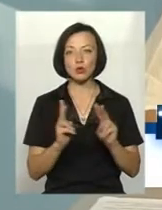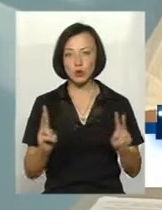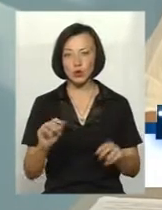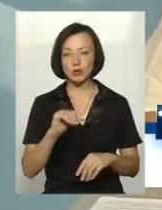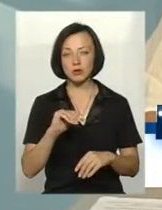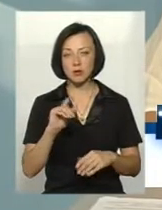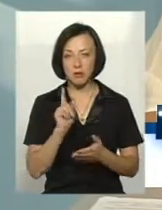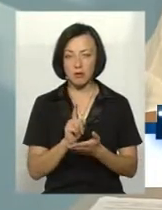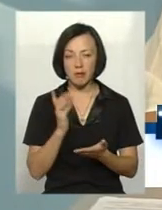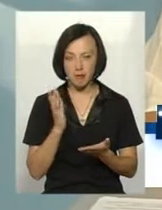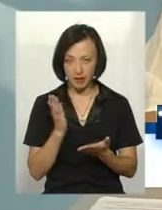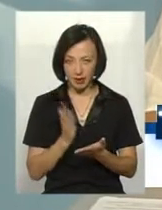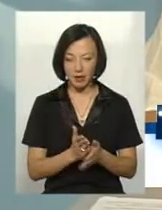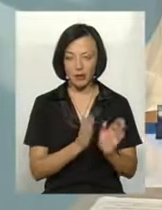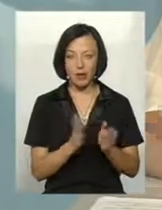має знайти